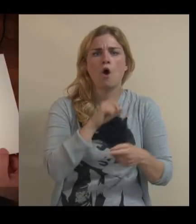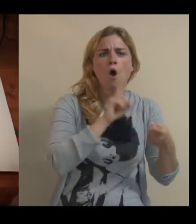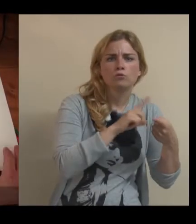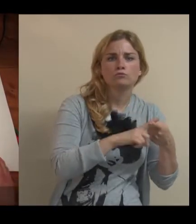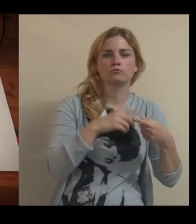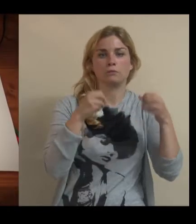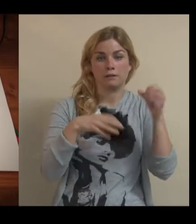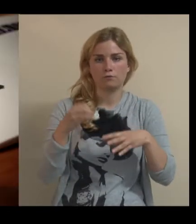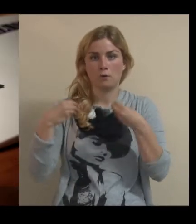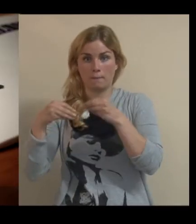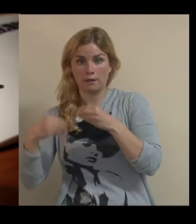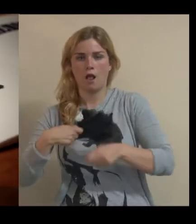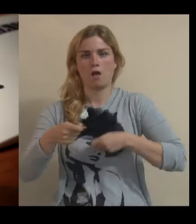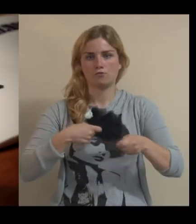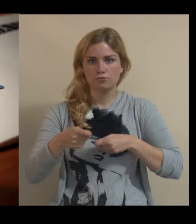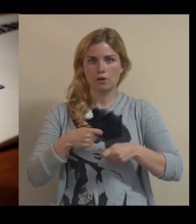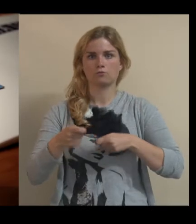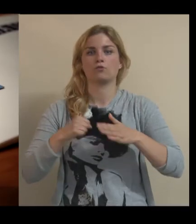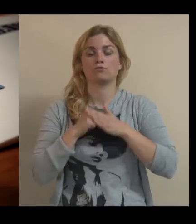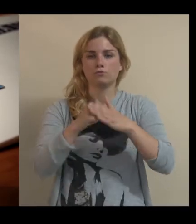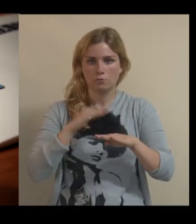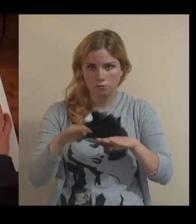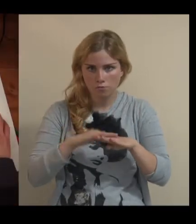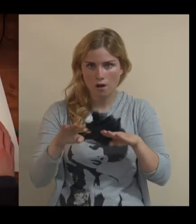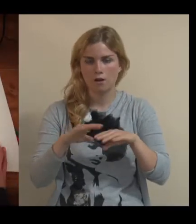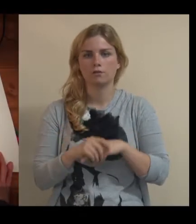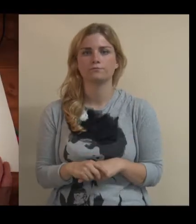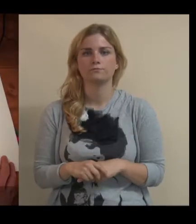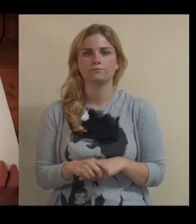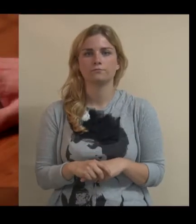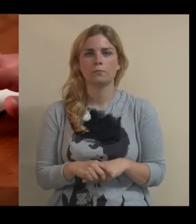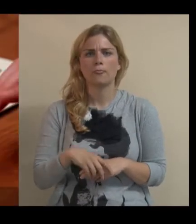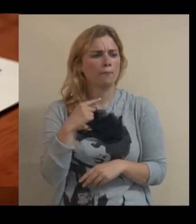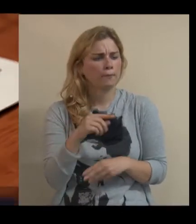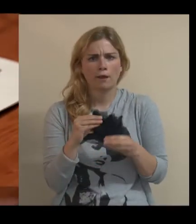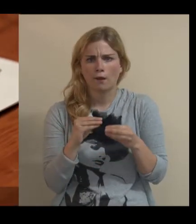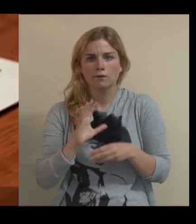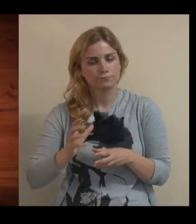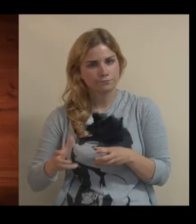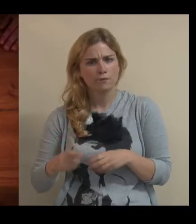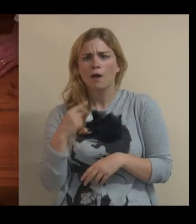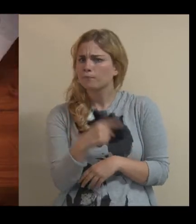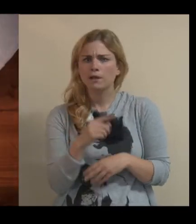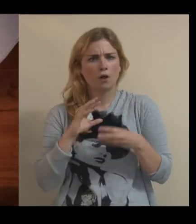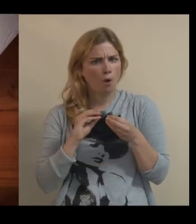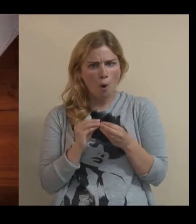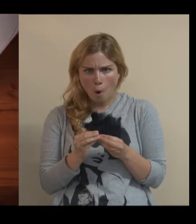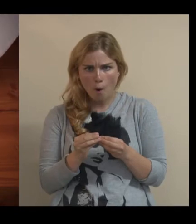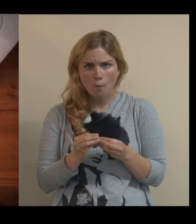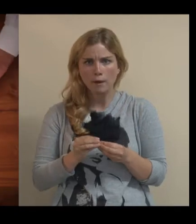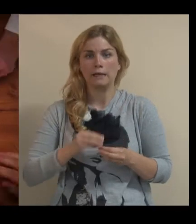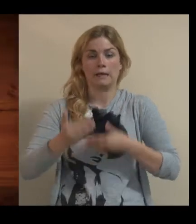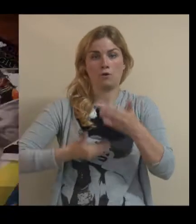un approccio sostenibile alla gestione di consumi, rifiuti e materiali, e molto altro, in sinergia con